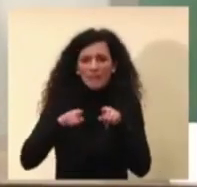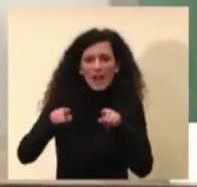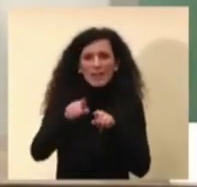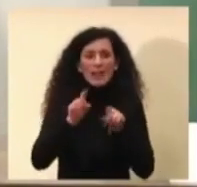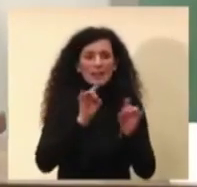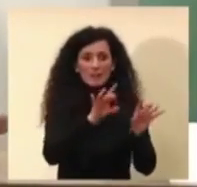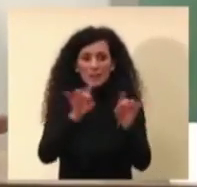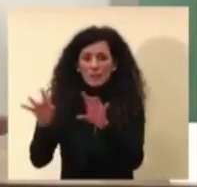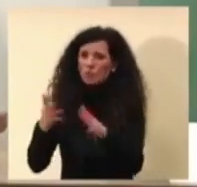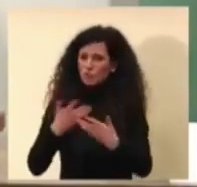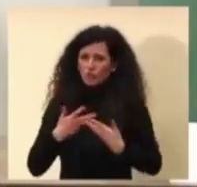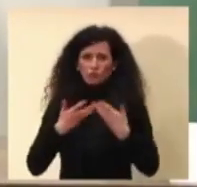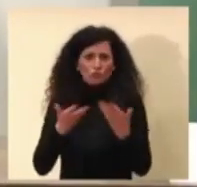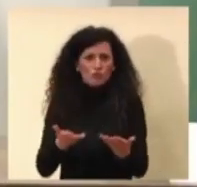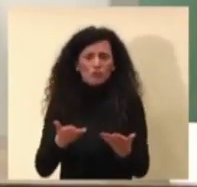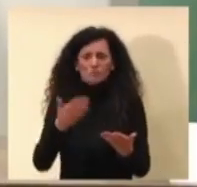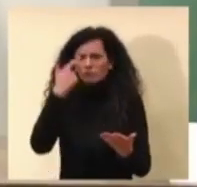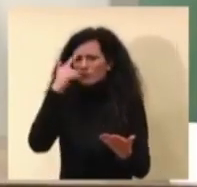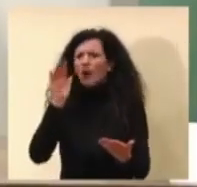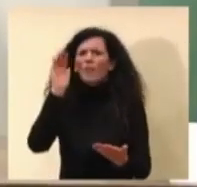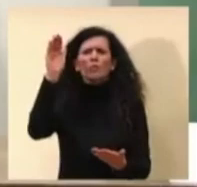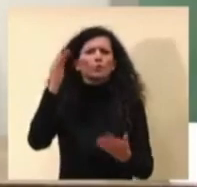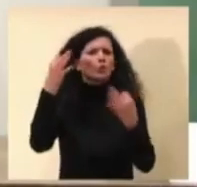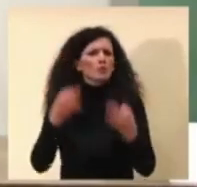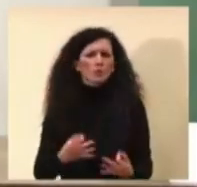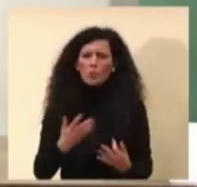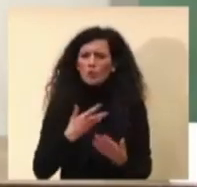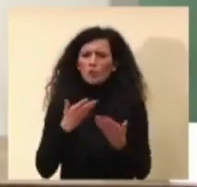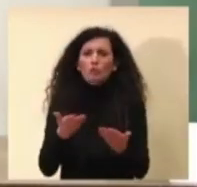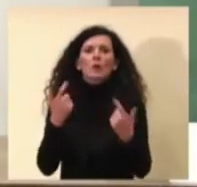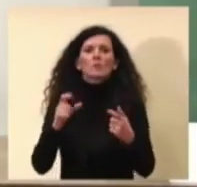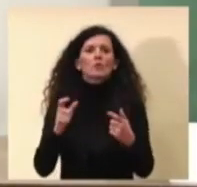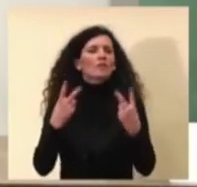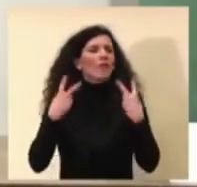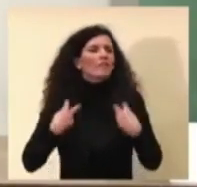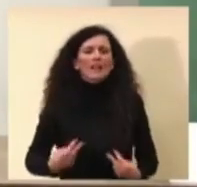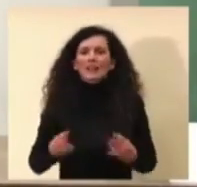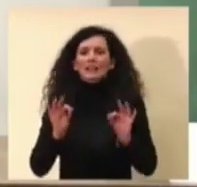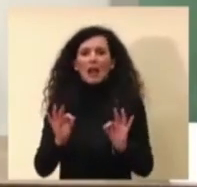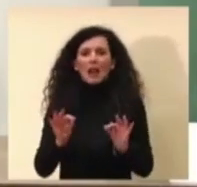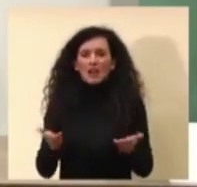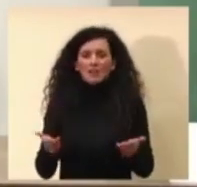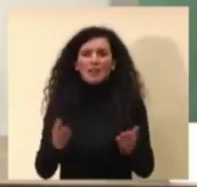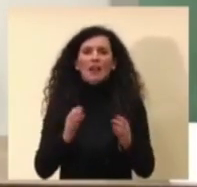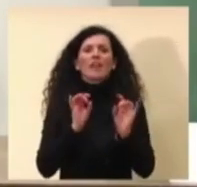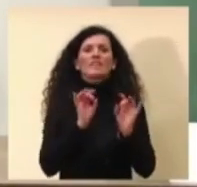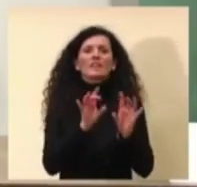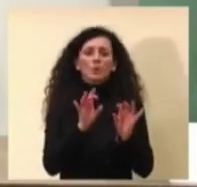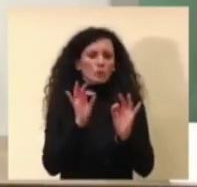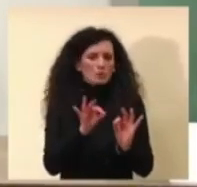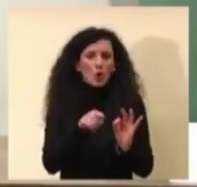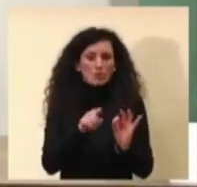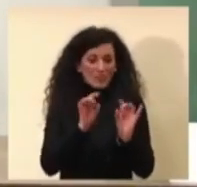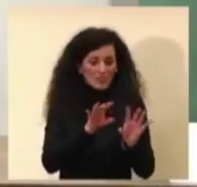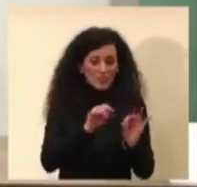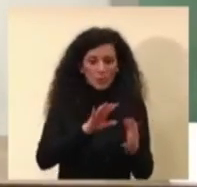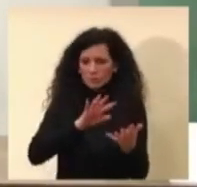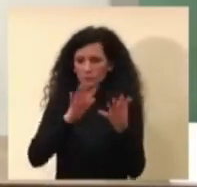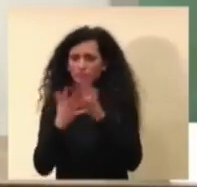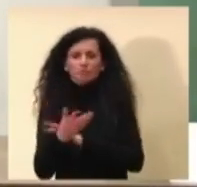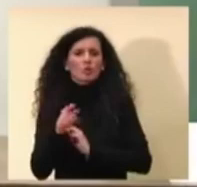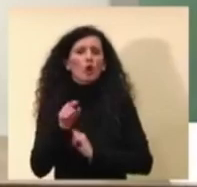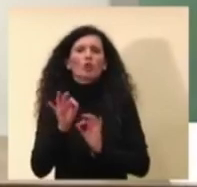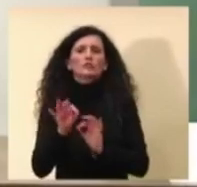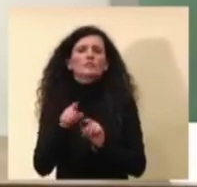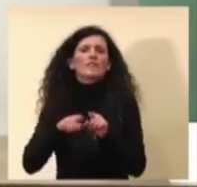che sappiamo ci sono e ci saranno anche nel futuro perché fa parte della vita della storia del virus quindi non è un elemento nuovo la novità è che per noi